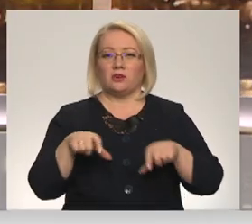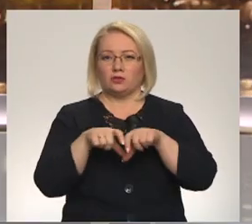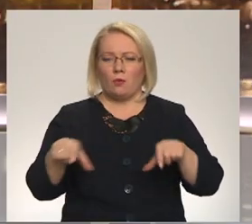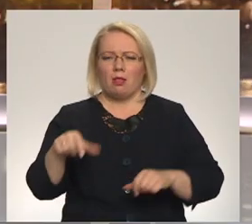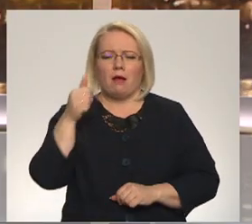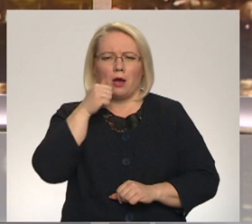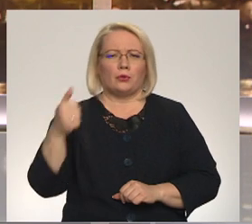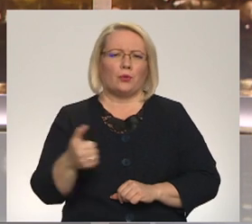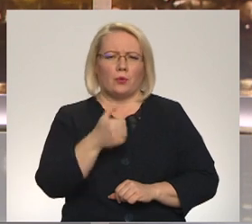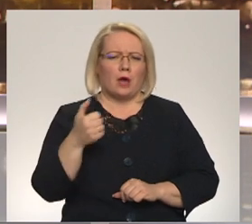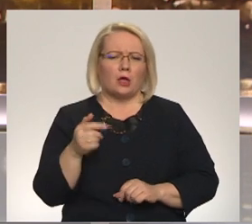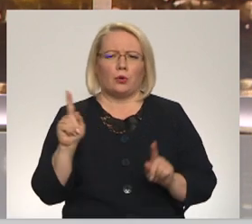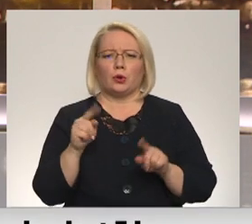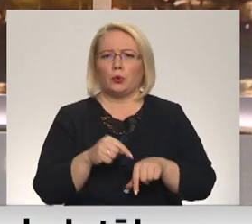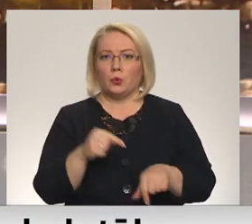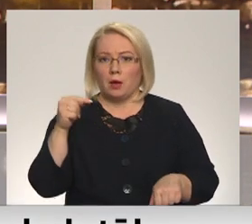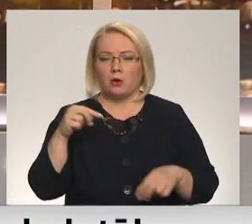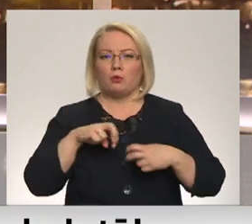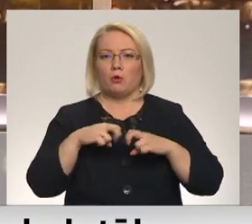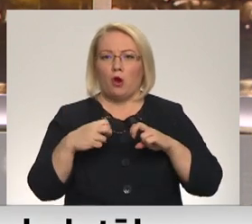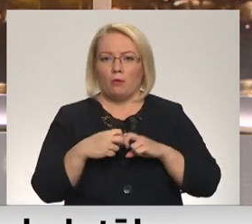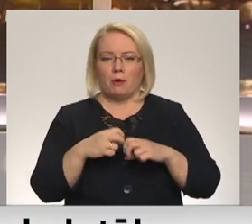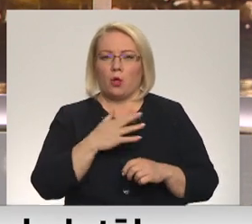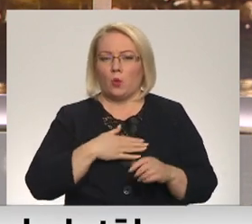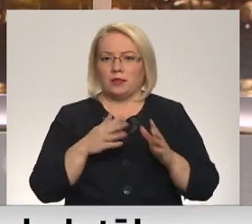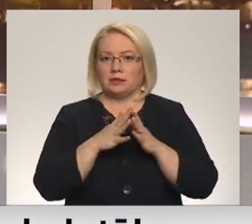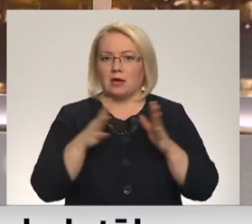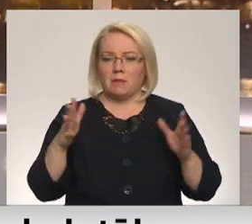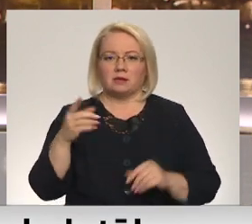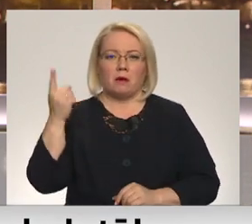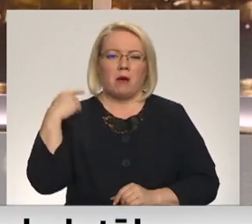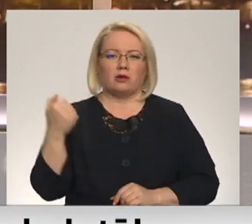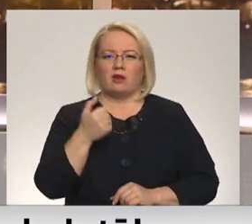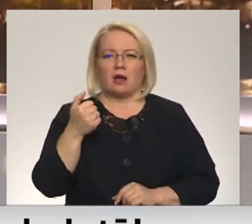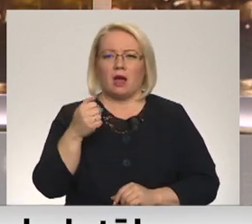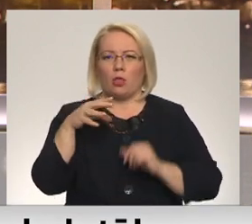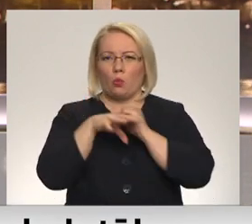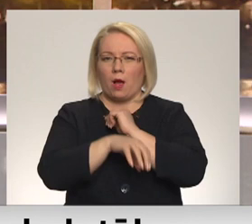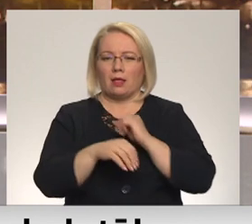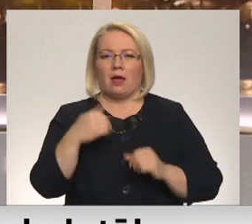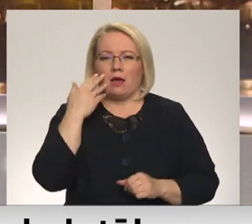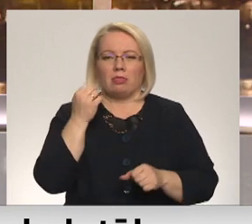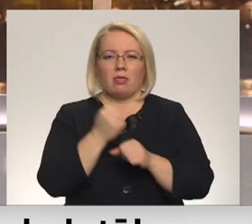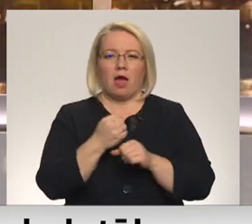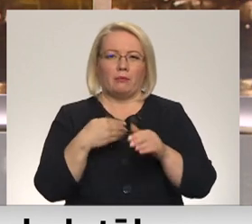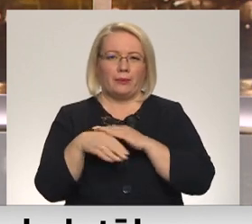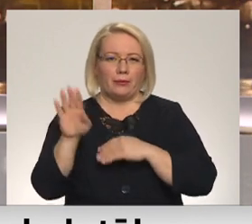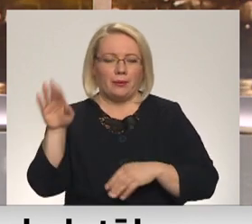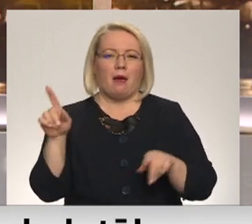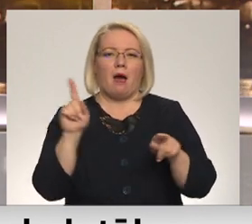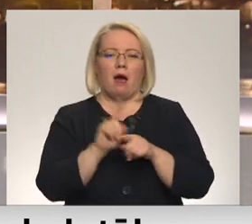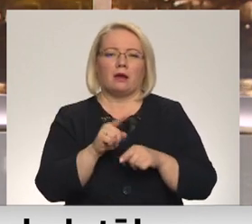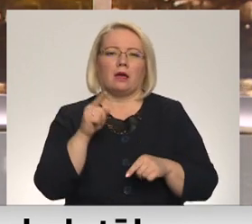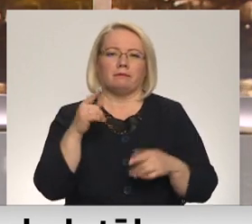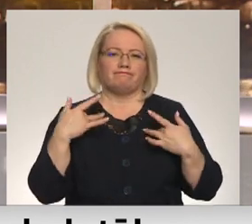katru gadu kļūst ar vienu jūtamāksu un problēmu. Pavisam samioza pagājušā gadu nogalē, kad darbu pameta vai arī to